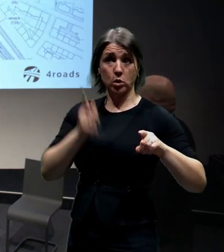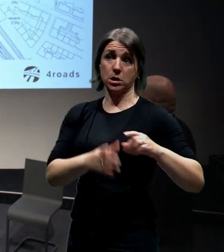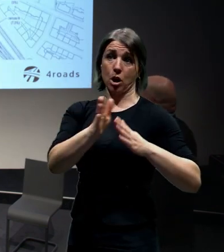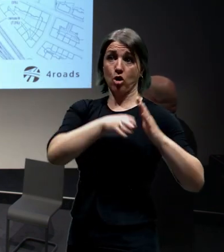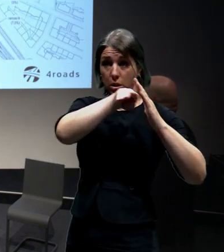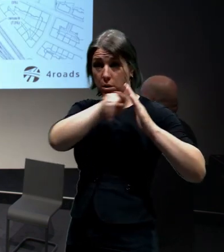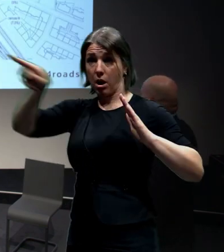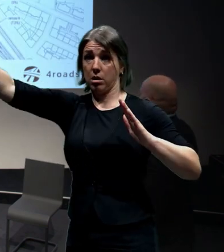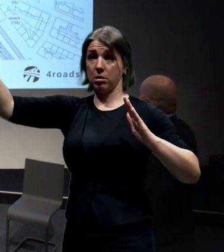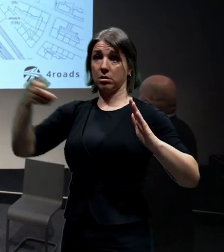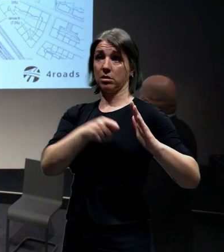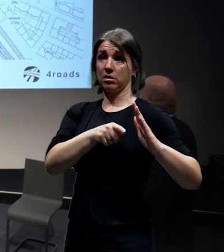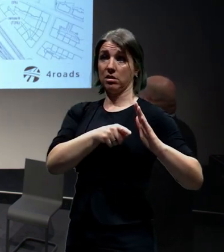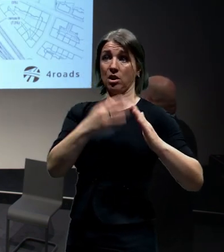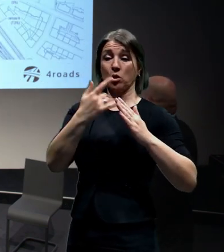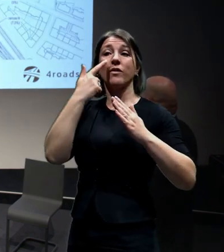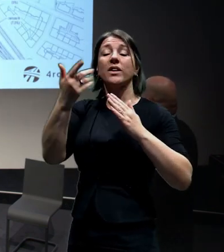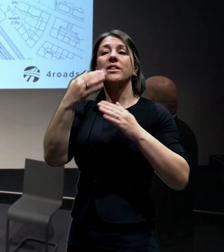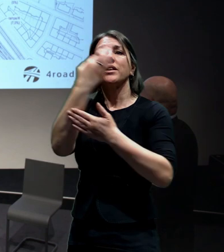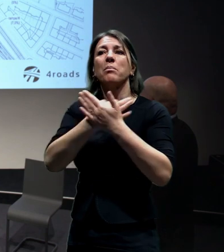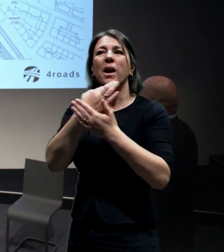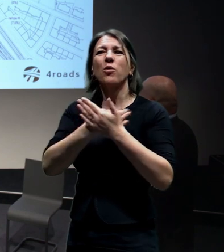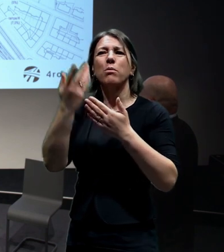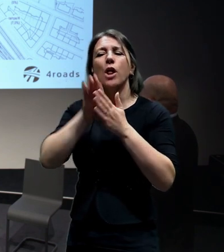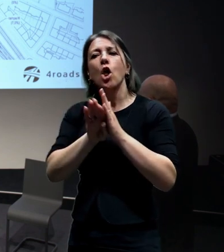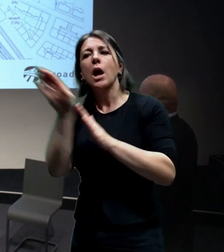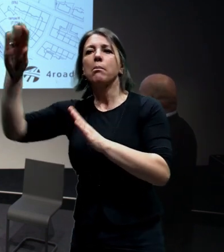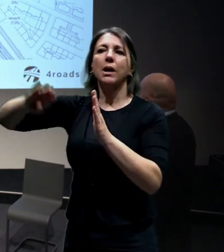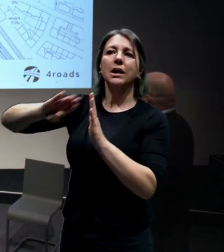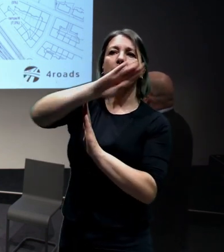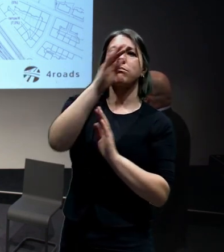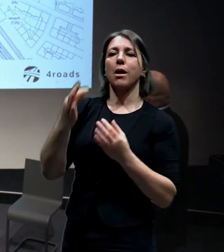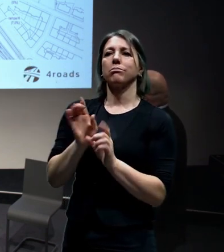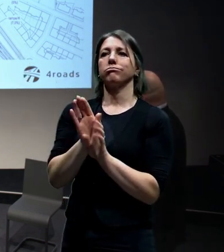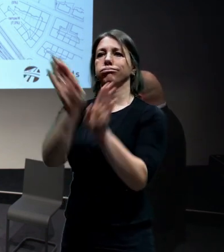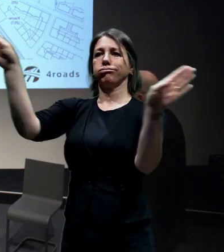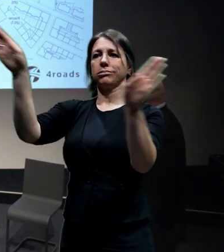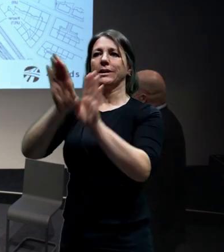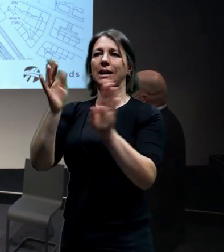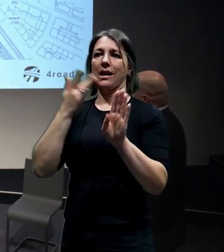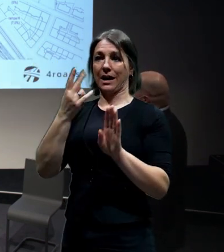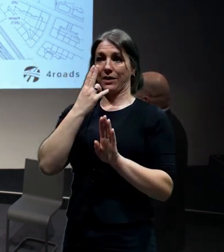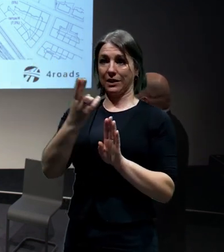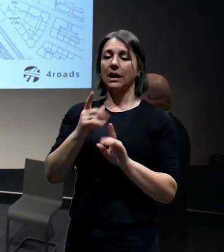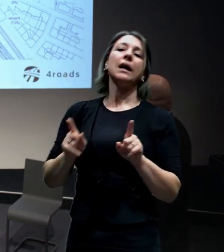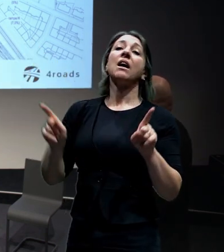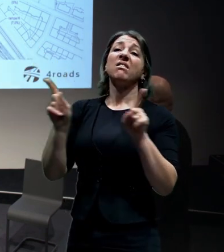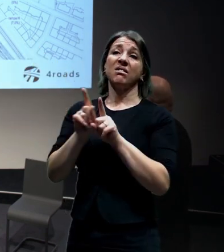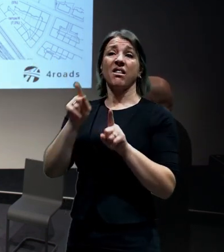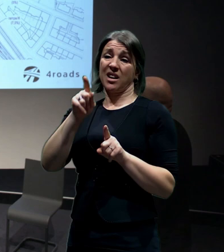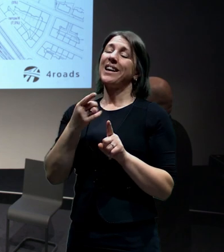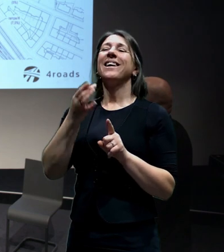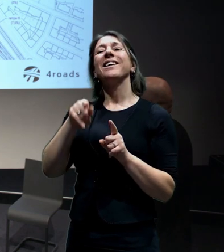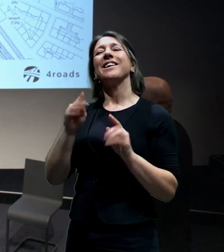Tady je vidět detailnější řešení těch rám, o kterých jsem mluvil a zde vidíte, že ani v této